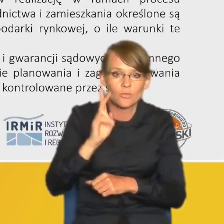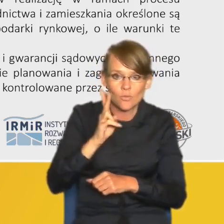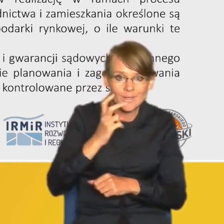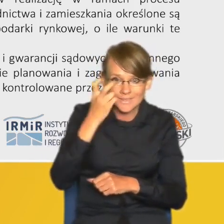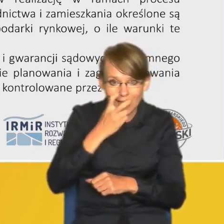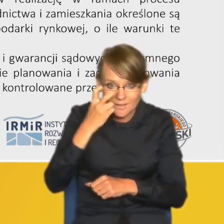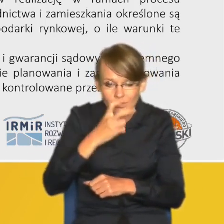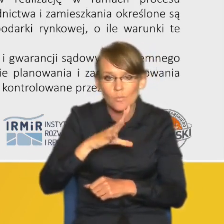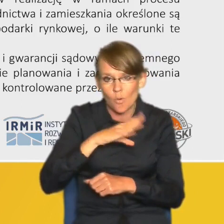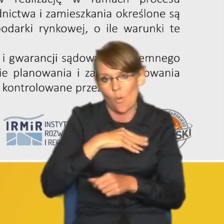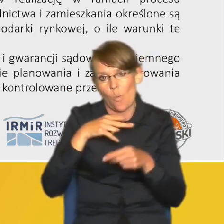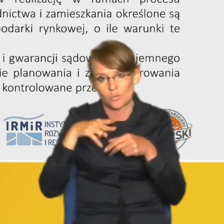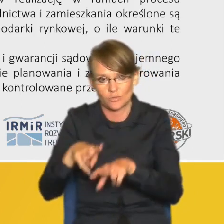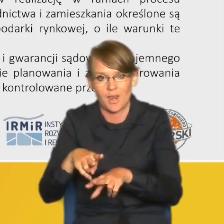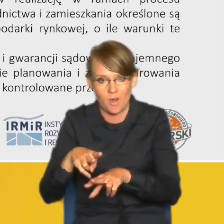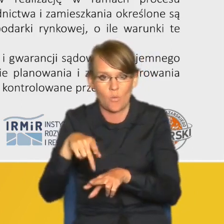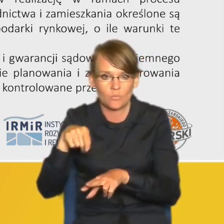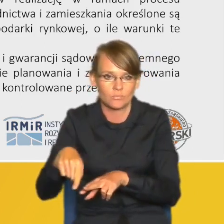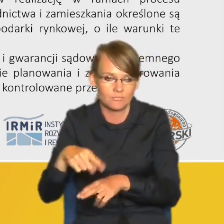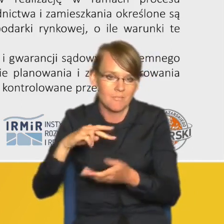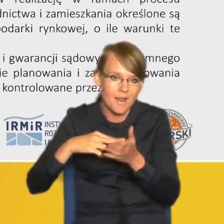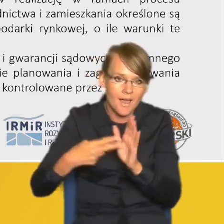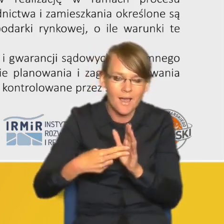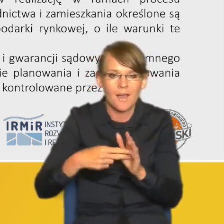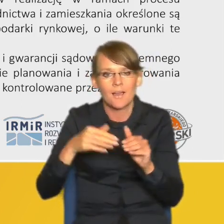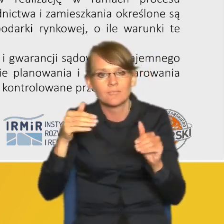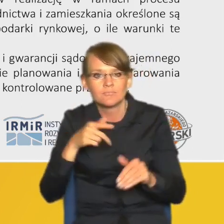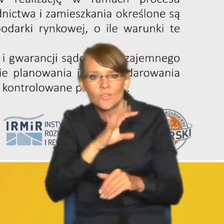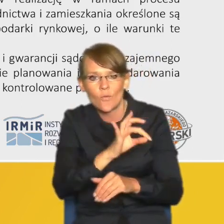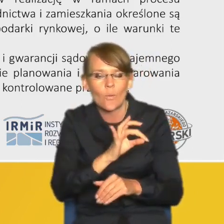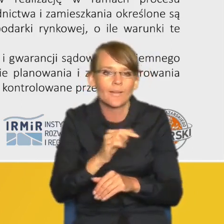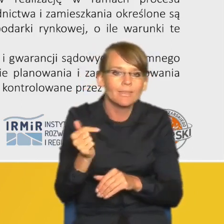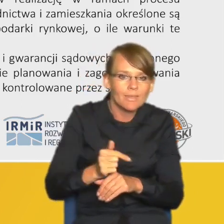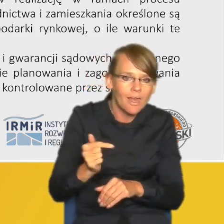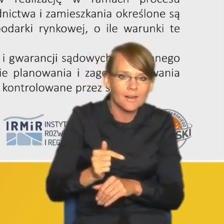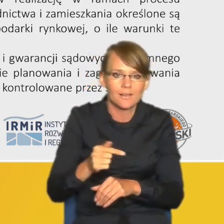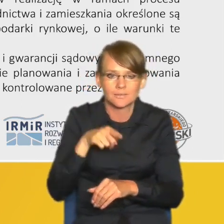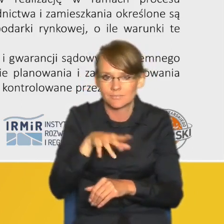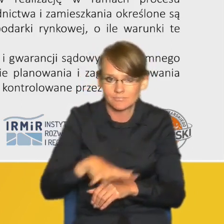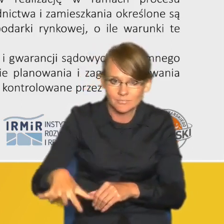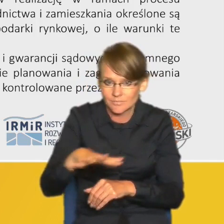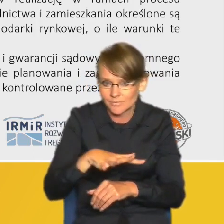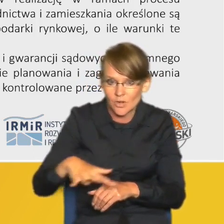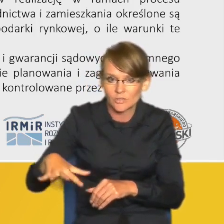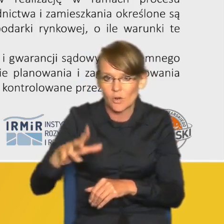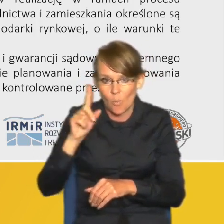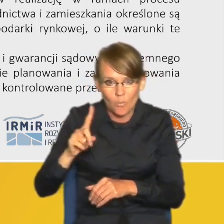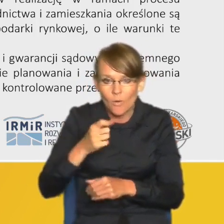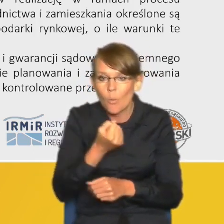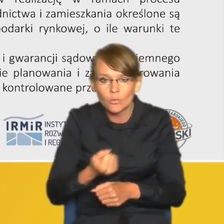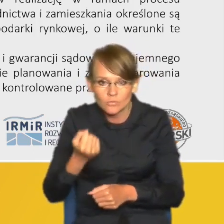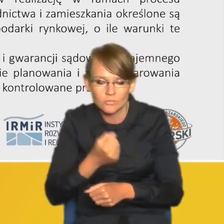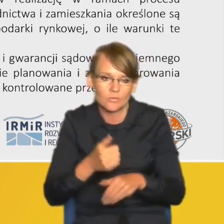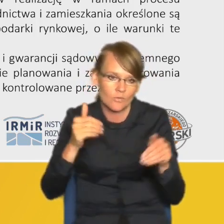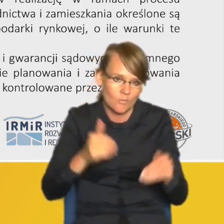procesie na wyrażanie swoich interesów związanych z użytkowaniem przestrzeni publicznych bo też musimy